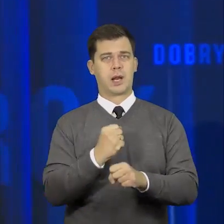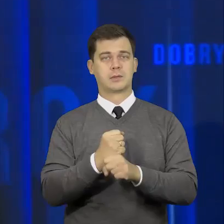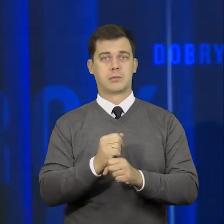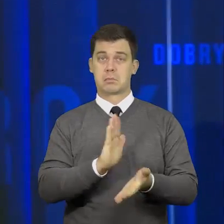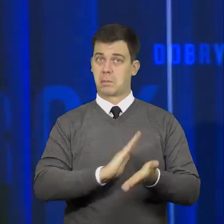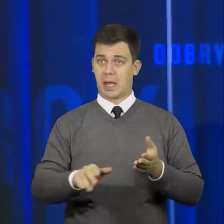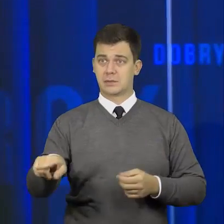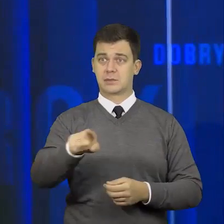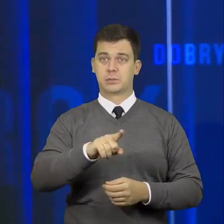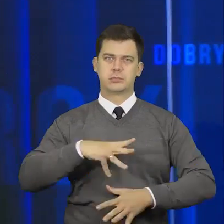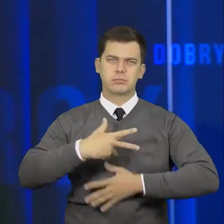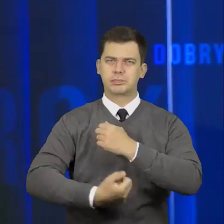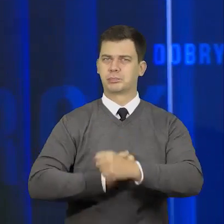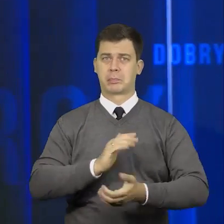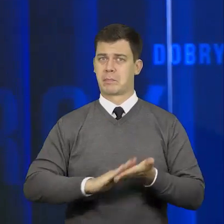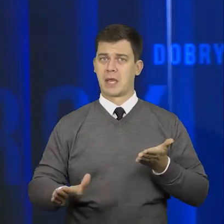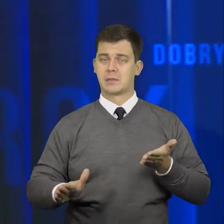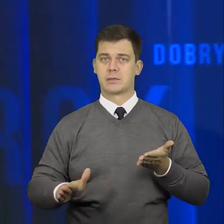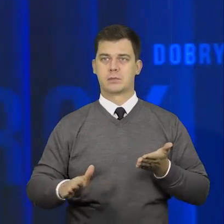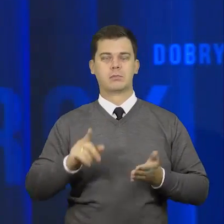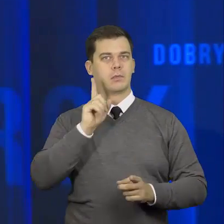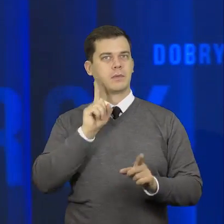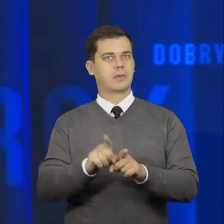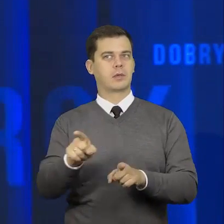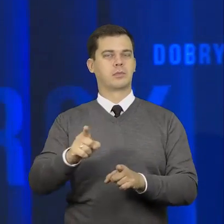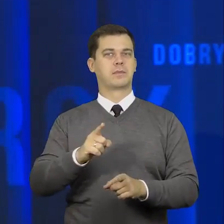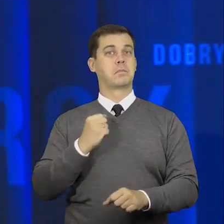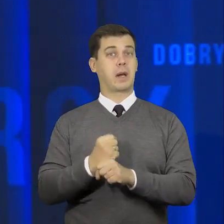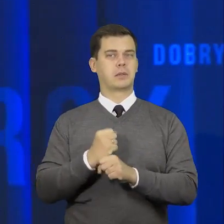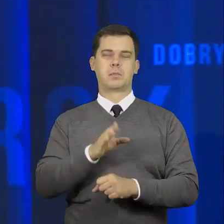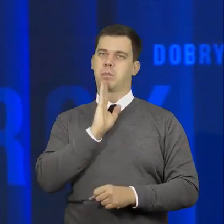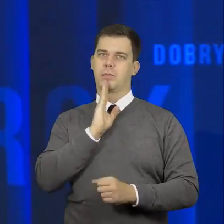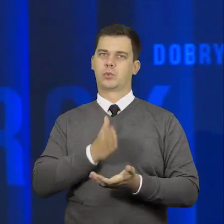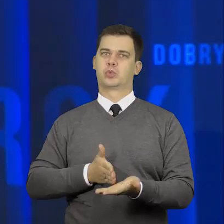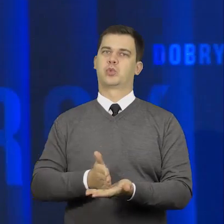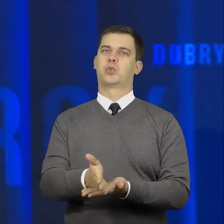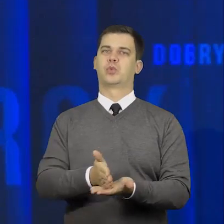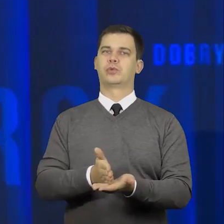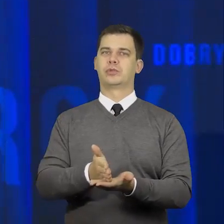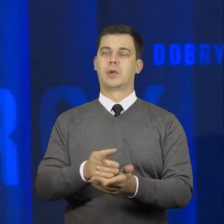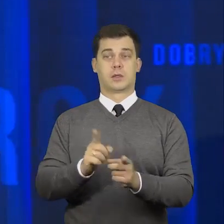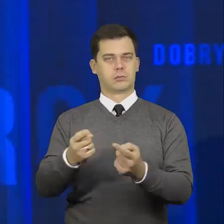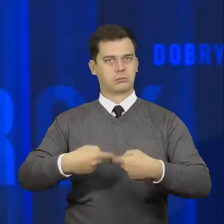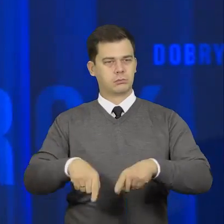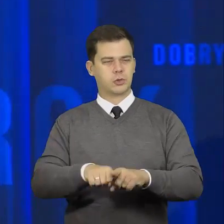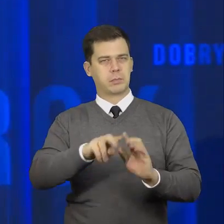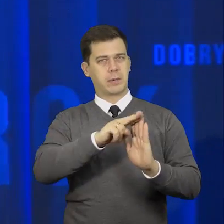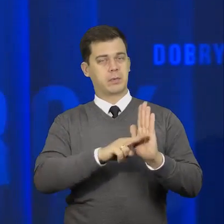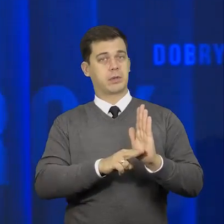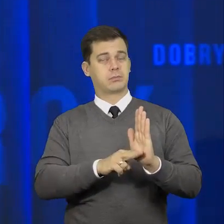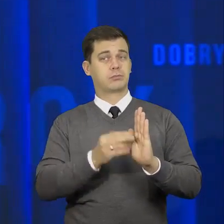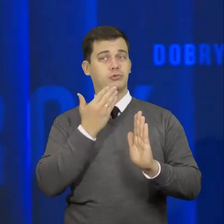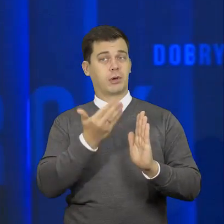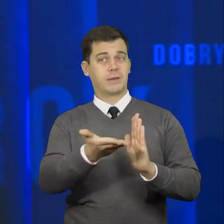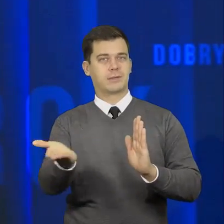Bez nich, bez ich zaangażowania, traktowania pracy jako służby, realizacja tych zadań